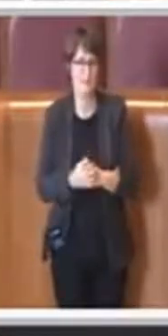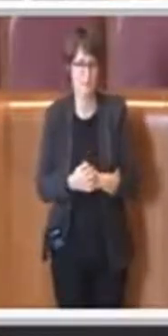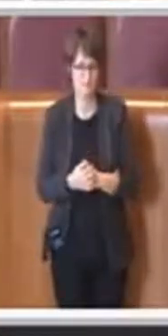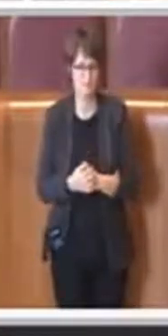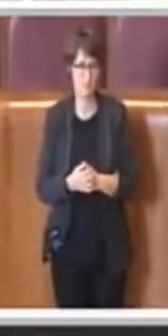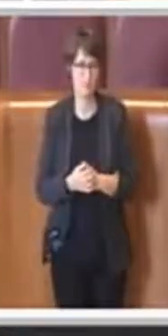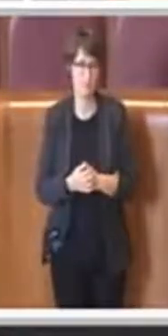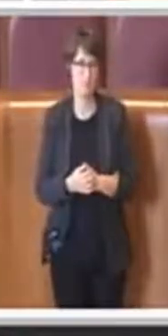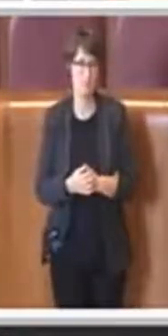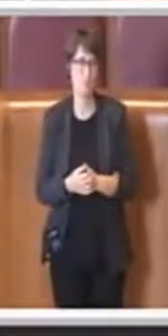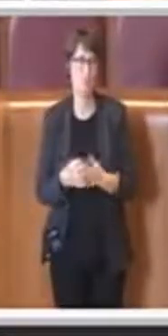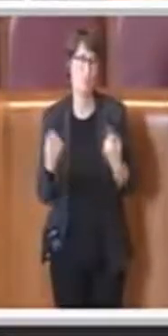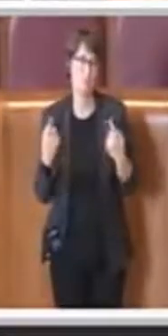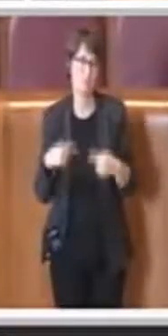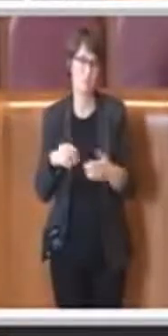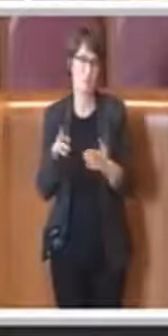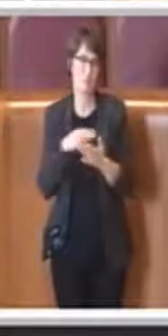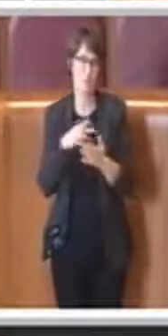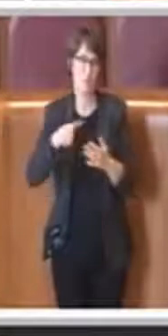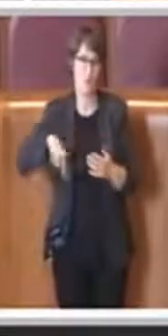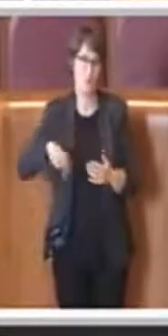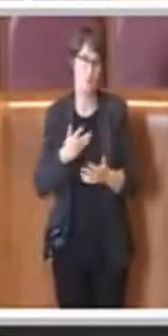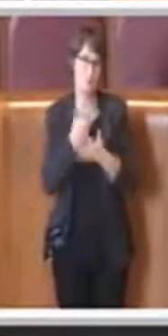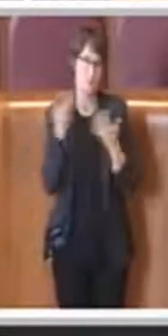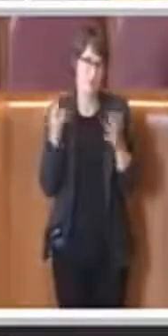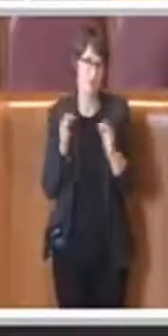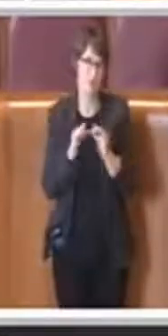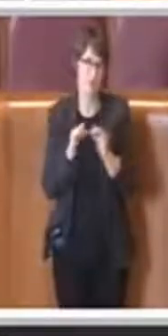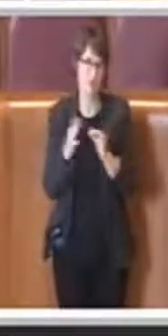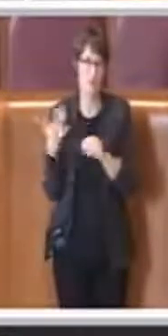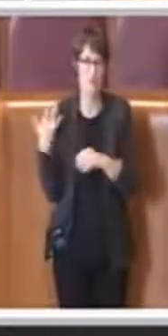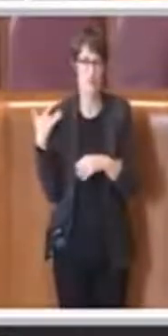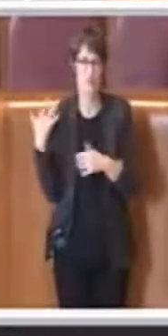Quindi il nostro voto su questa delibera sarà favorevole. Grazie.